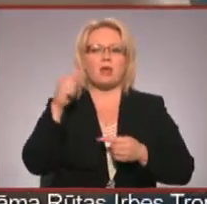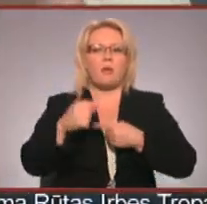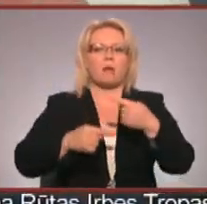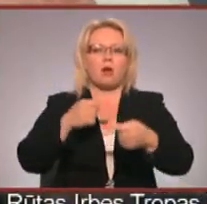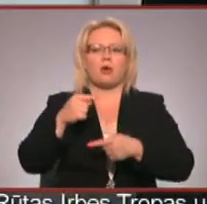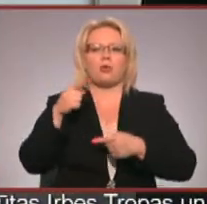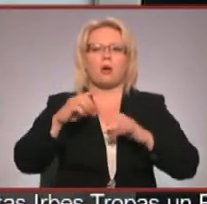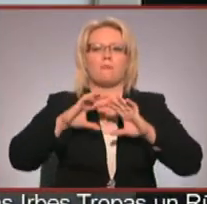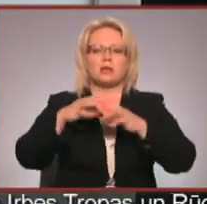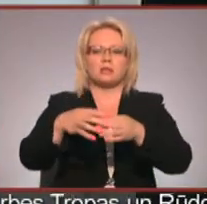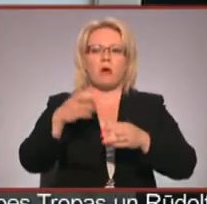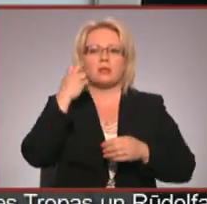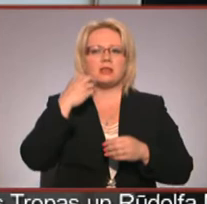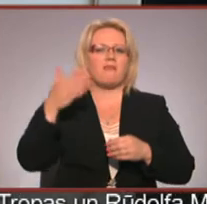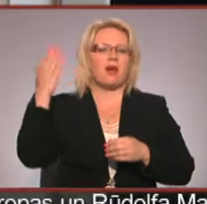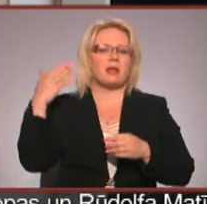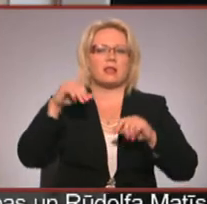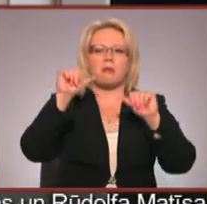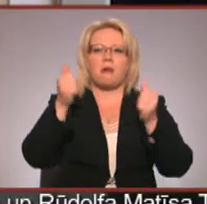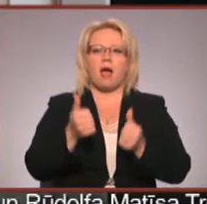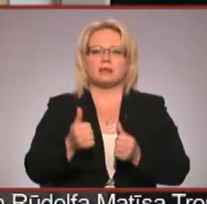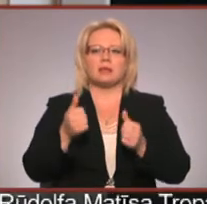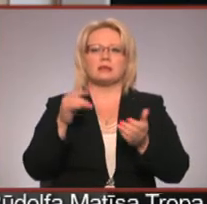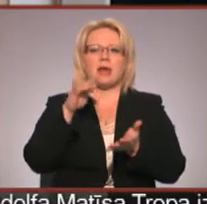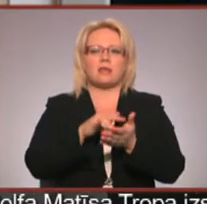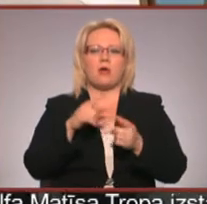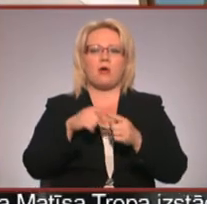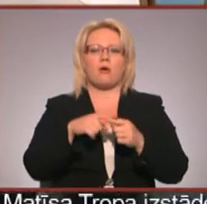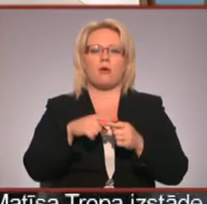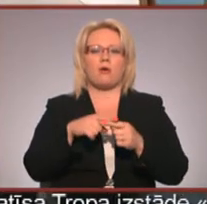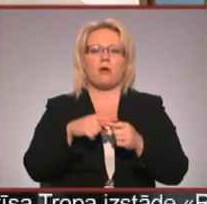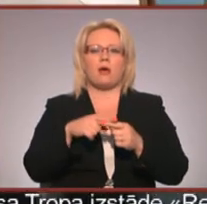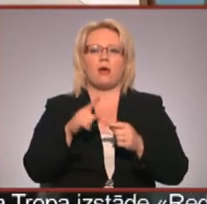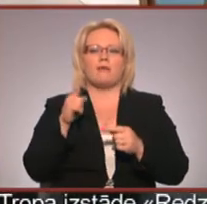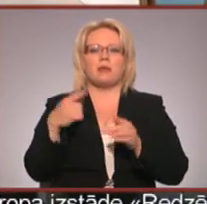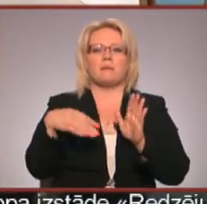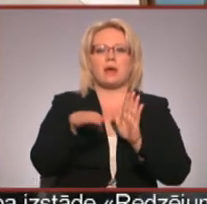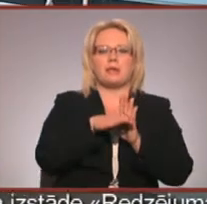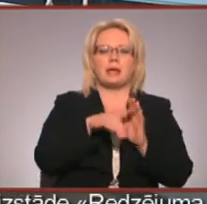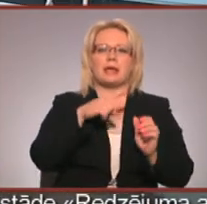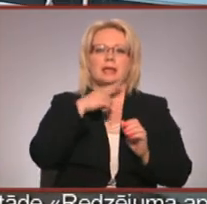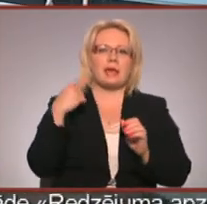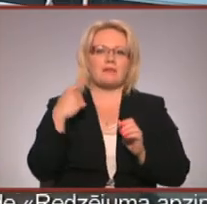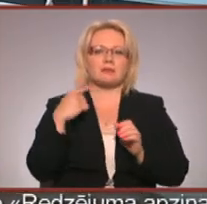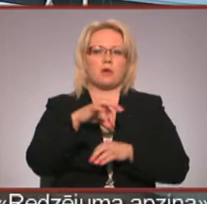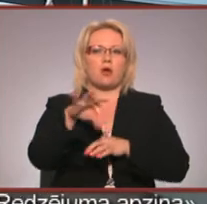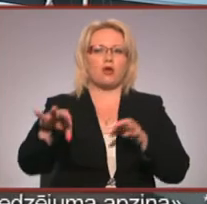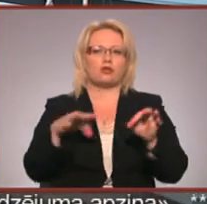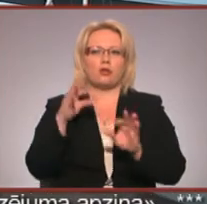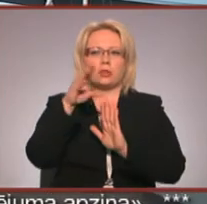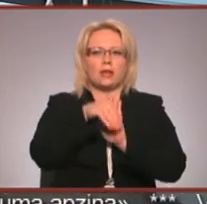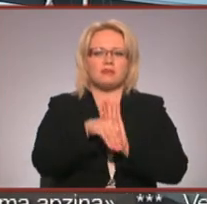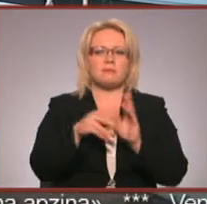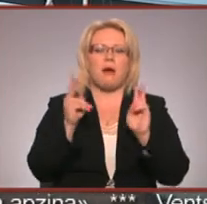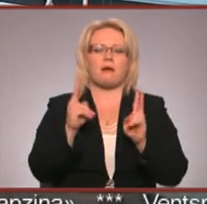tostarp pasaules avangardu mākslas centrā ir Gustavs Kutis un Kārlis Johansons. Viņš piedalījās Krievu konstruktīvismā, varētu